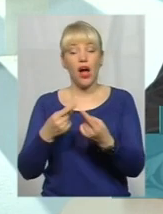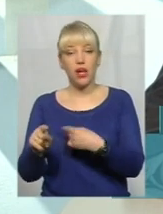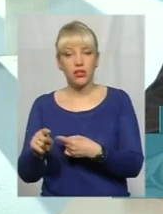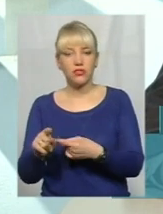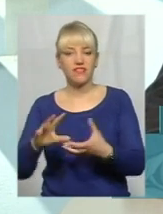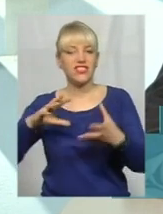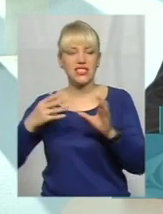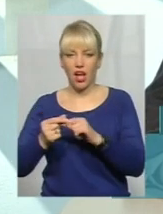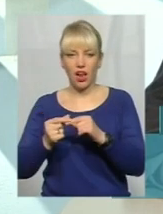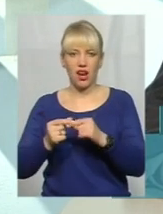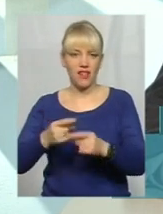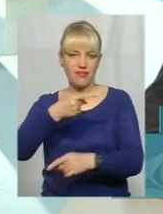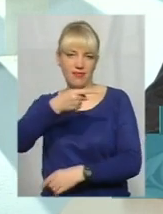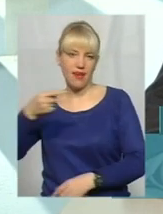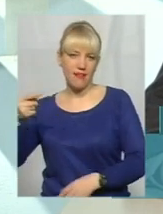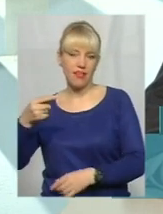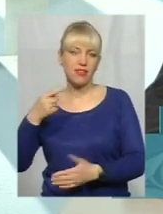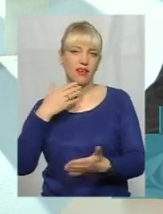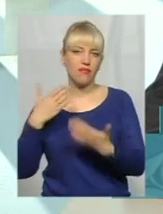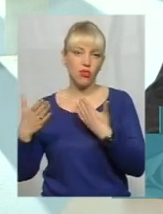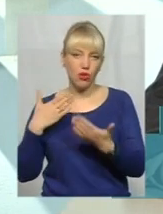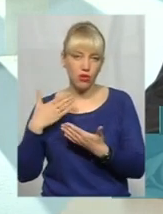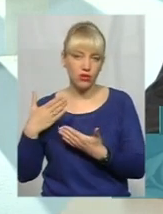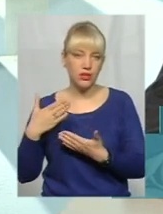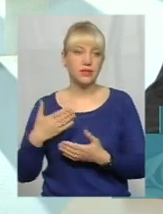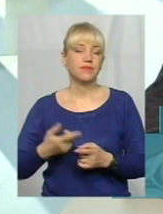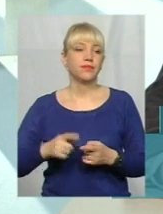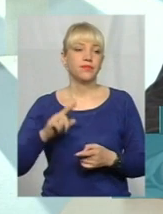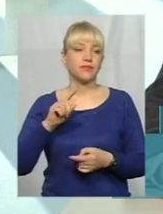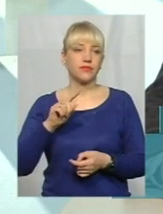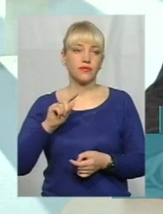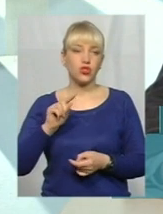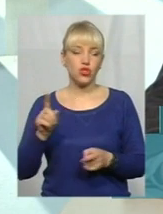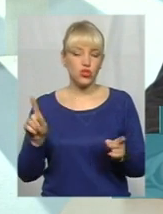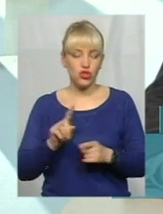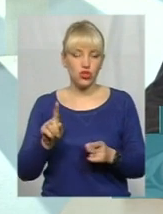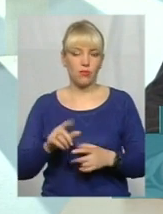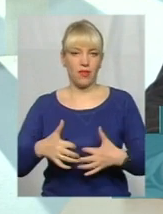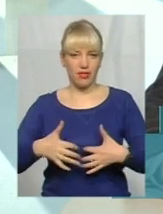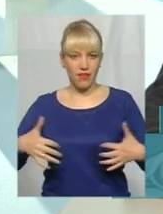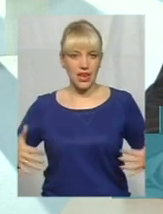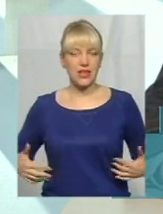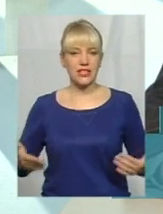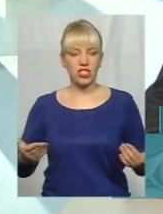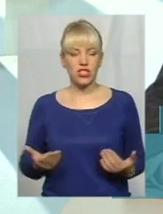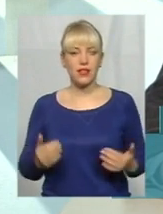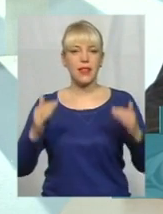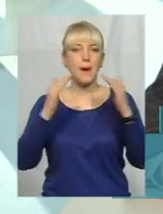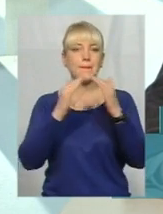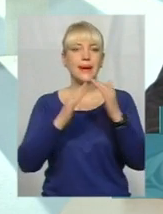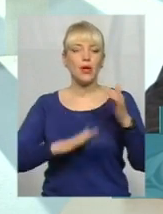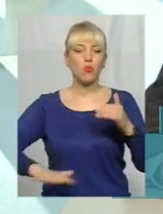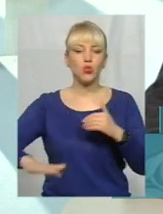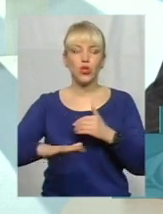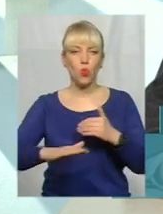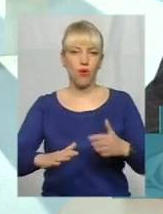відноситься негативно для того, щоб тварини жили на прибудникових територіях,